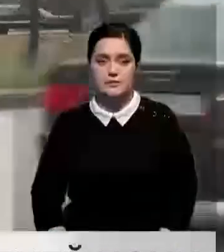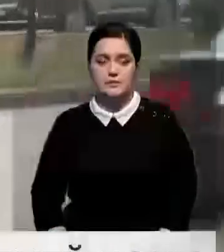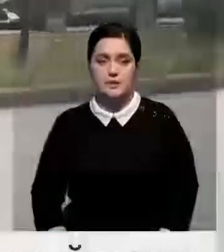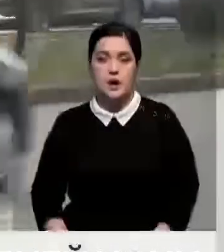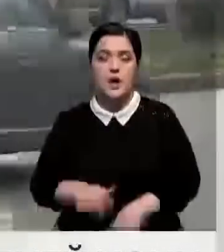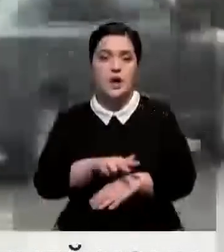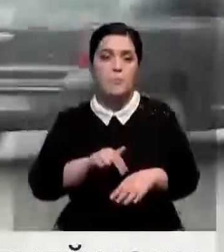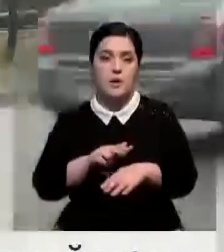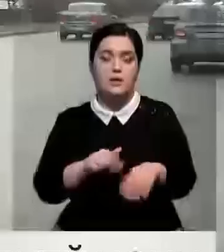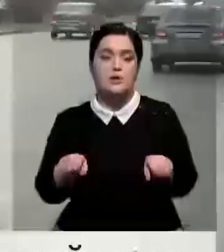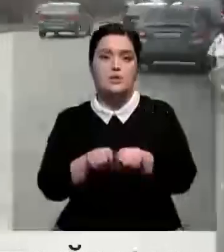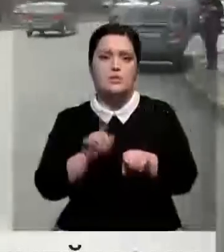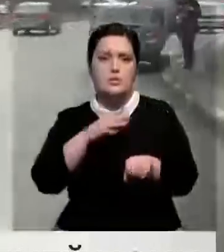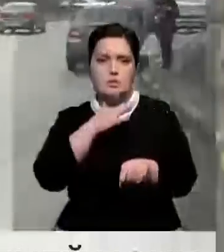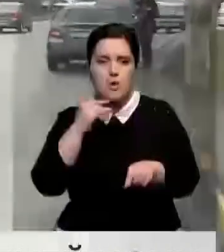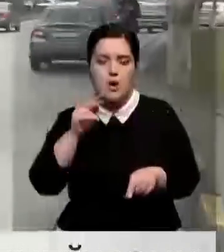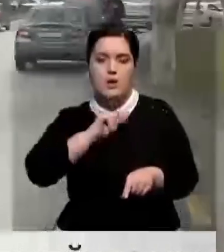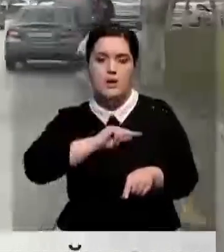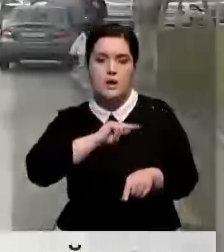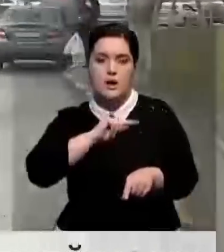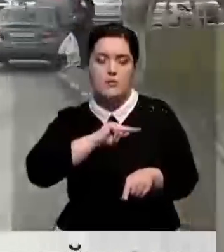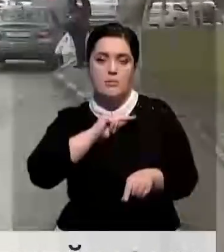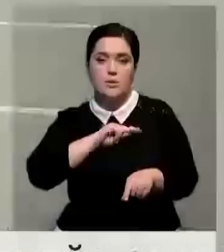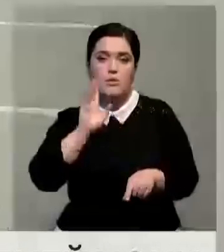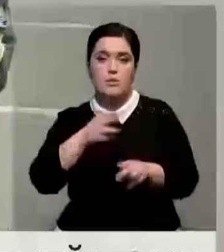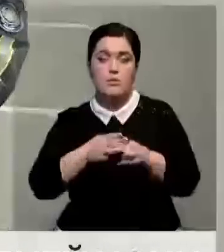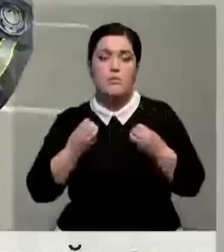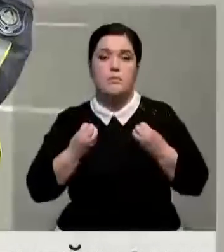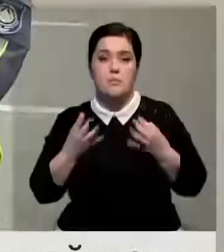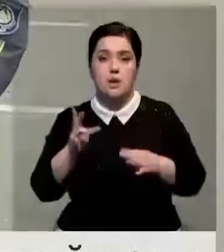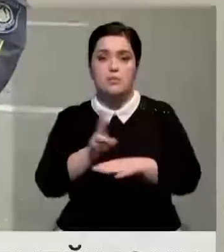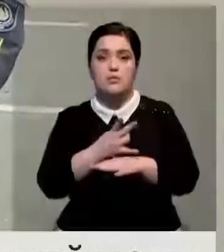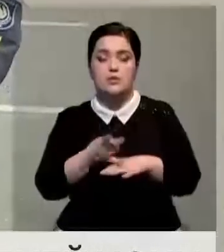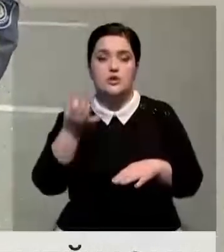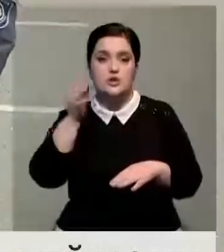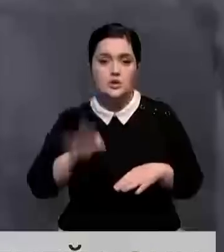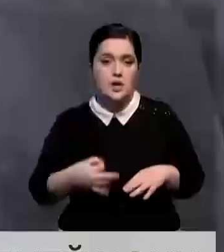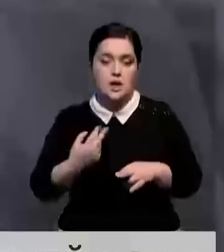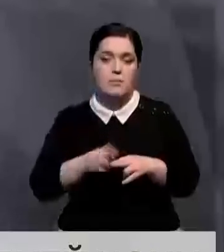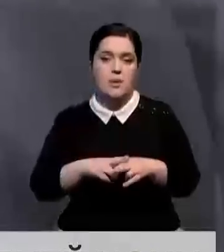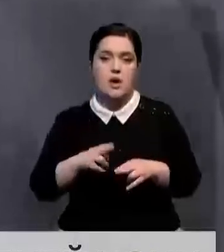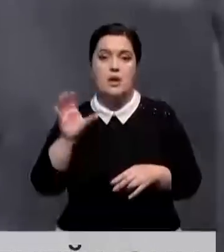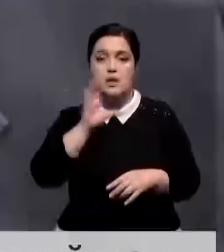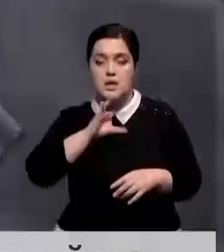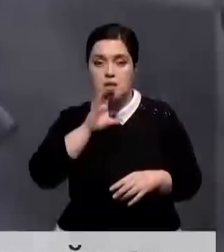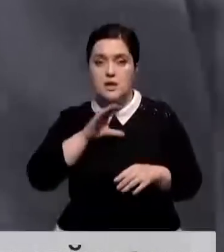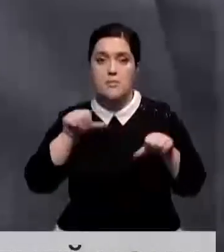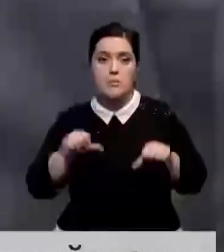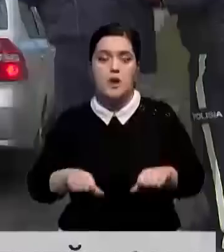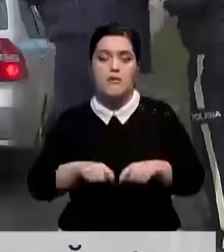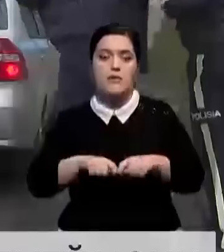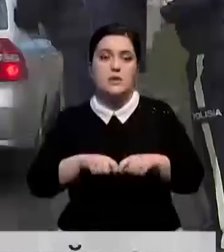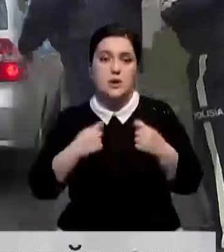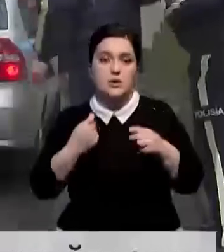Полицейским тоже предстоит много работы. И дело не только в том, что в праздничную ночь часто происходят потасовки и кражи. Правонарушения